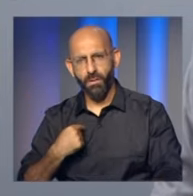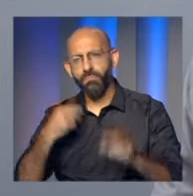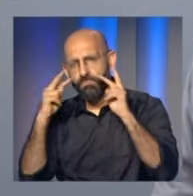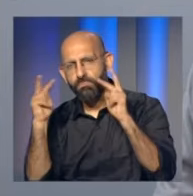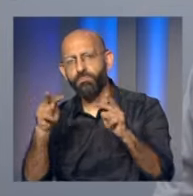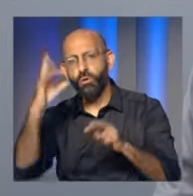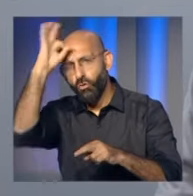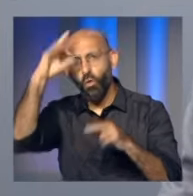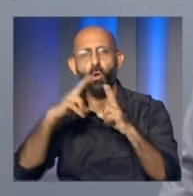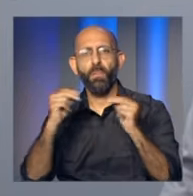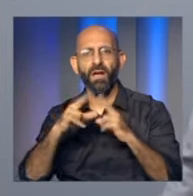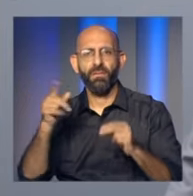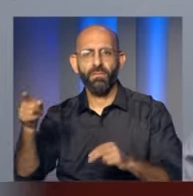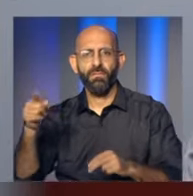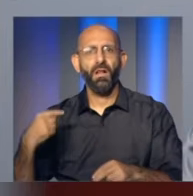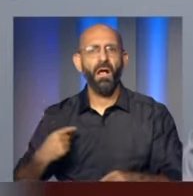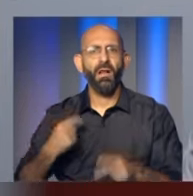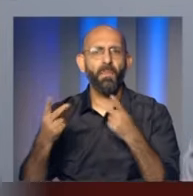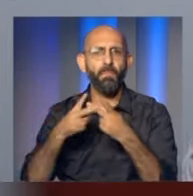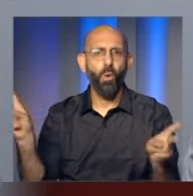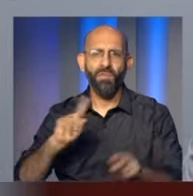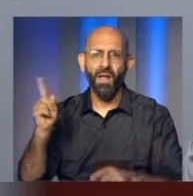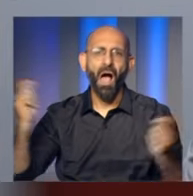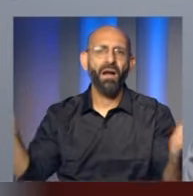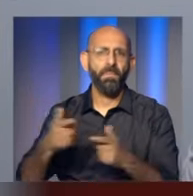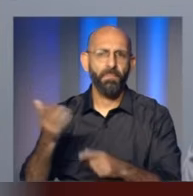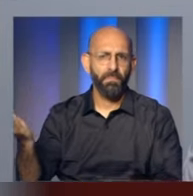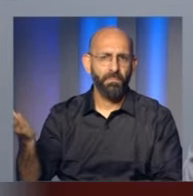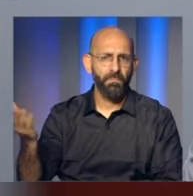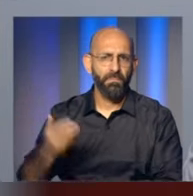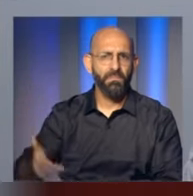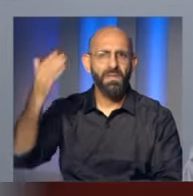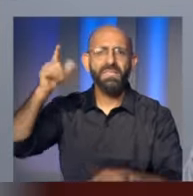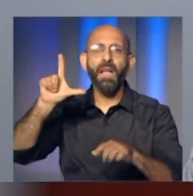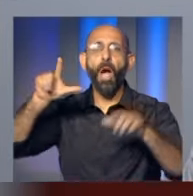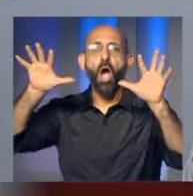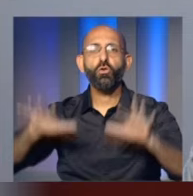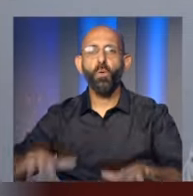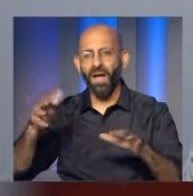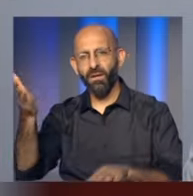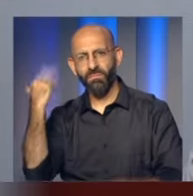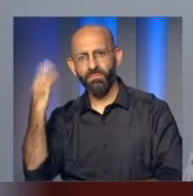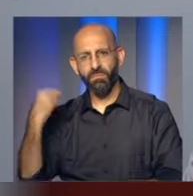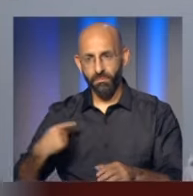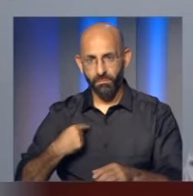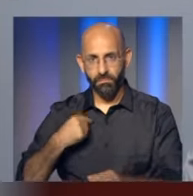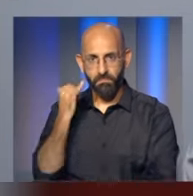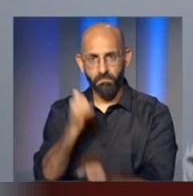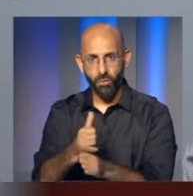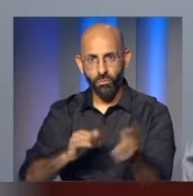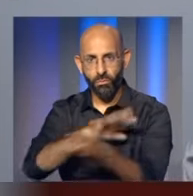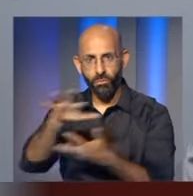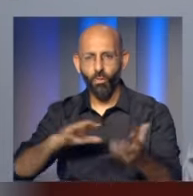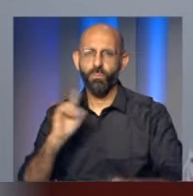وأكدت على موقف لبنان الرافض للحرب كما أثبتت الأحداث منذ سبعة